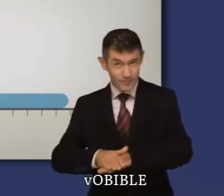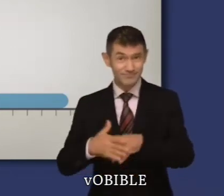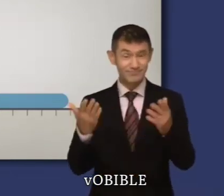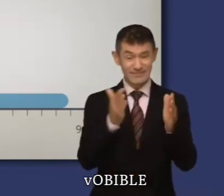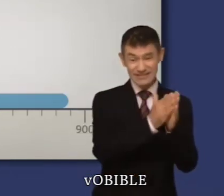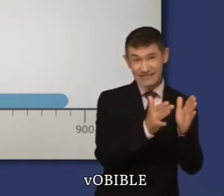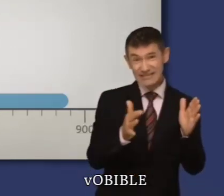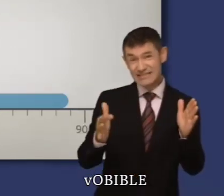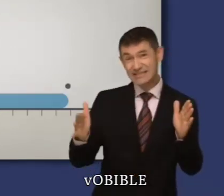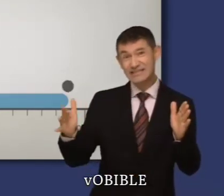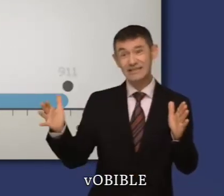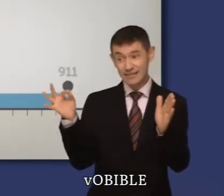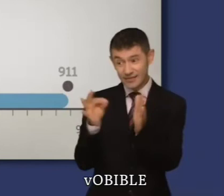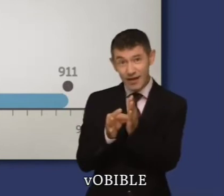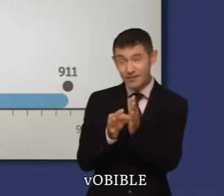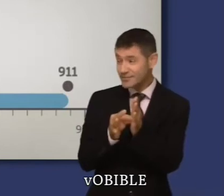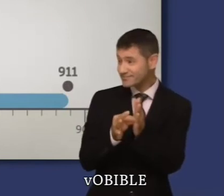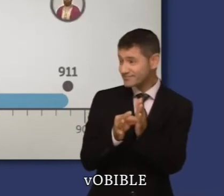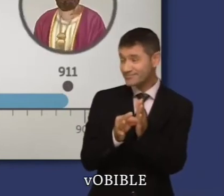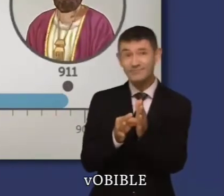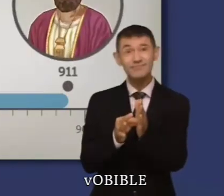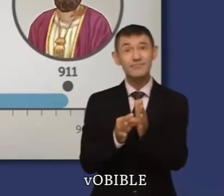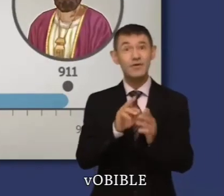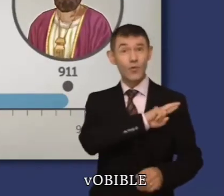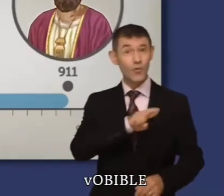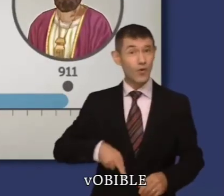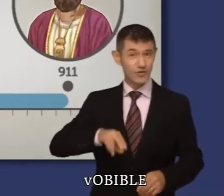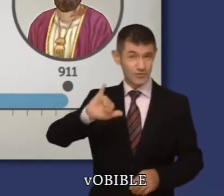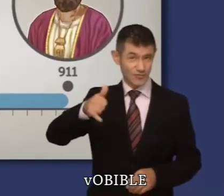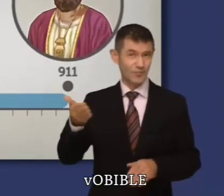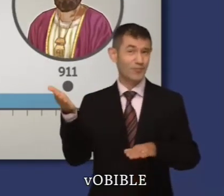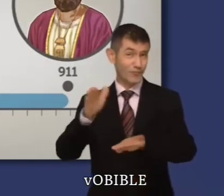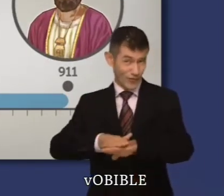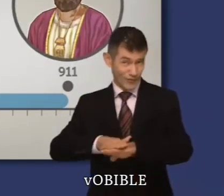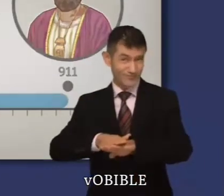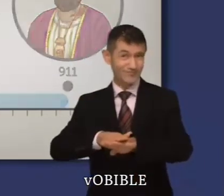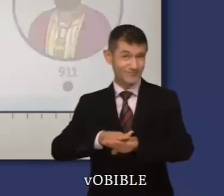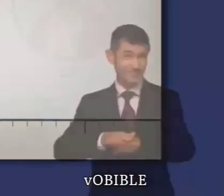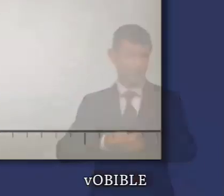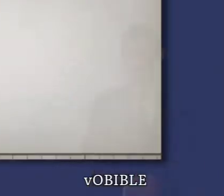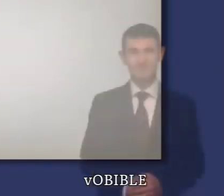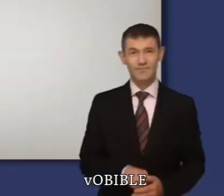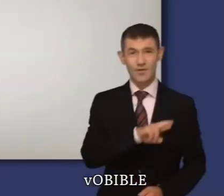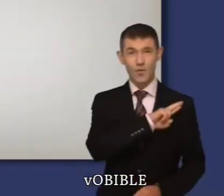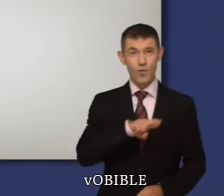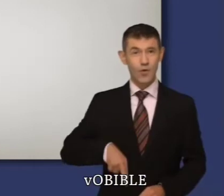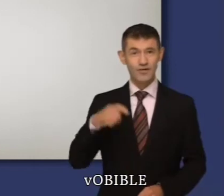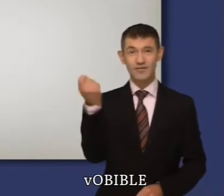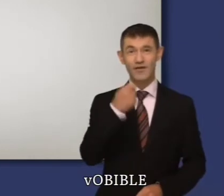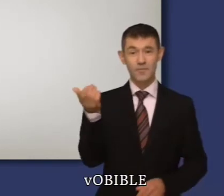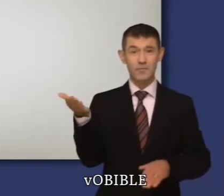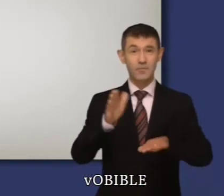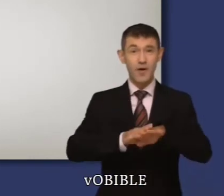la vie du roi David et qui se termine en 911 avant notre ère à la mort du roi Josaphat. Dans la première